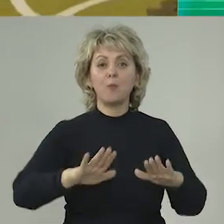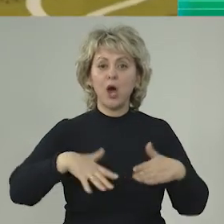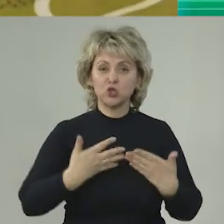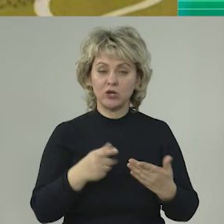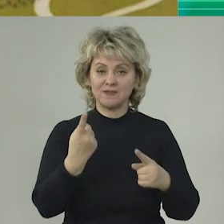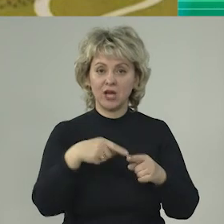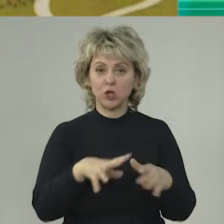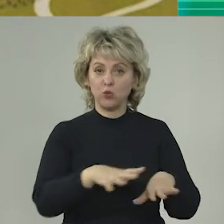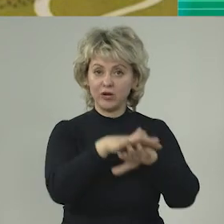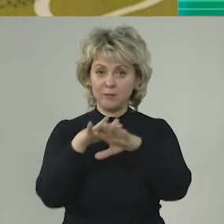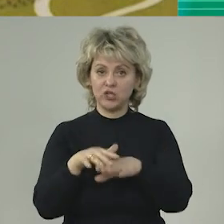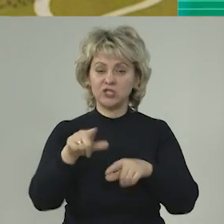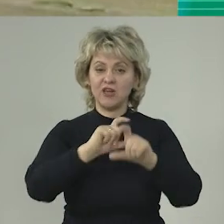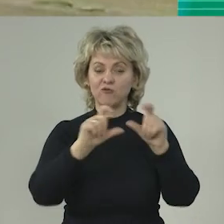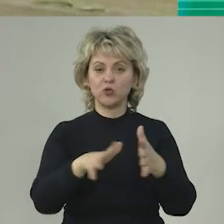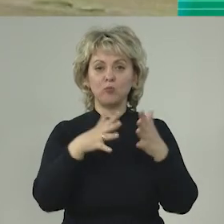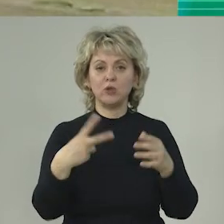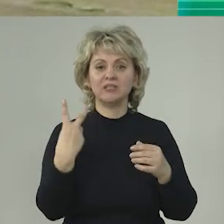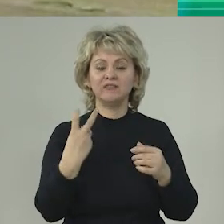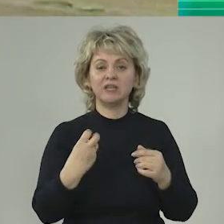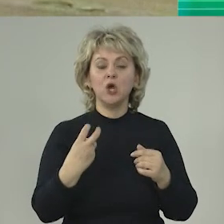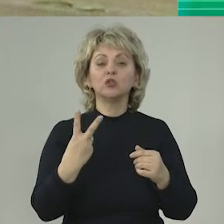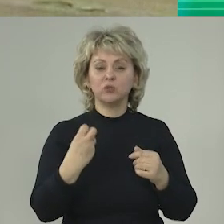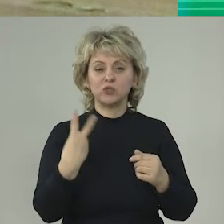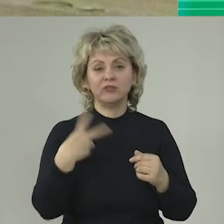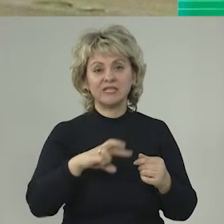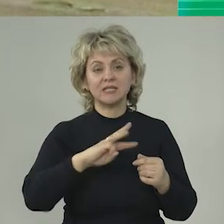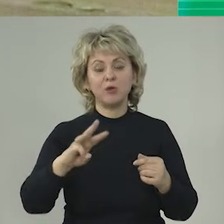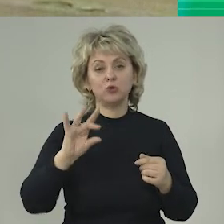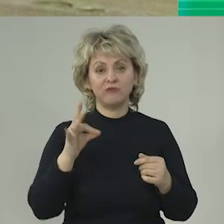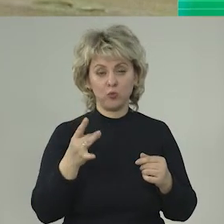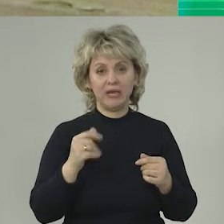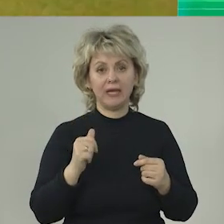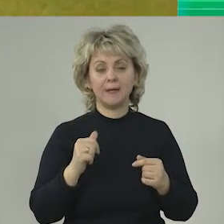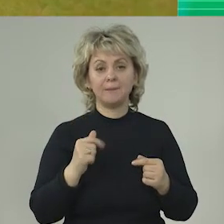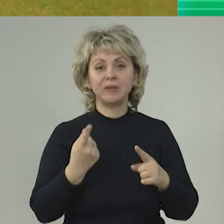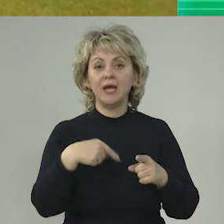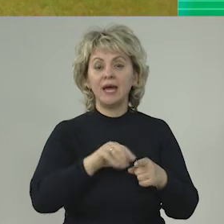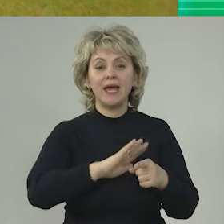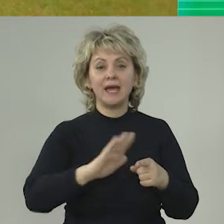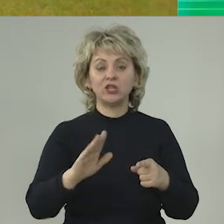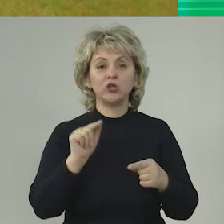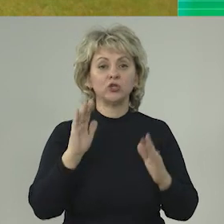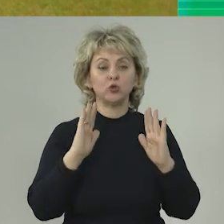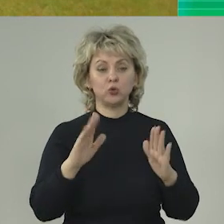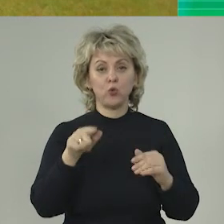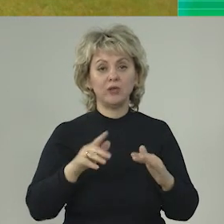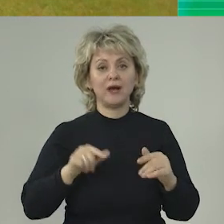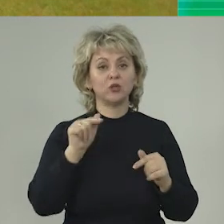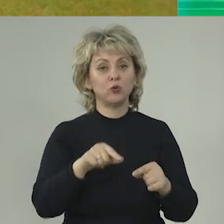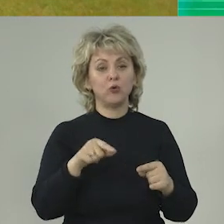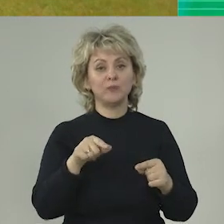пожертвований, которые внесены на фонд, более 220 миллионов рублей. Это не только